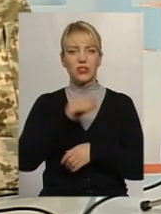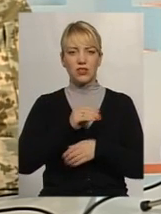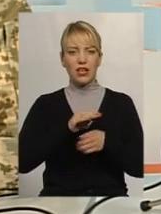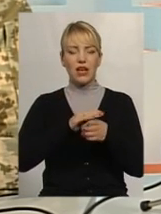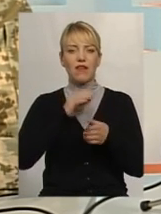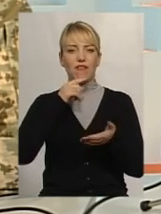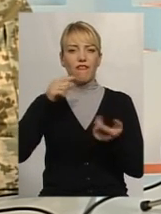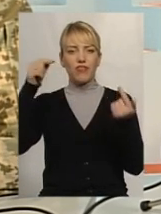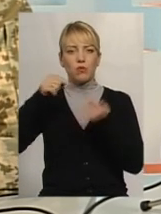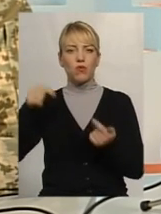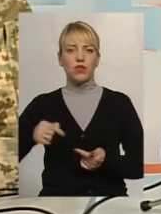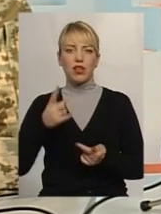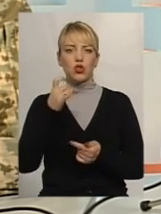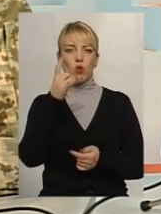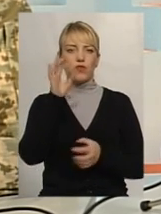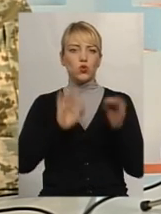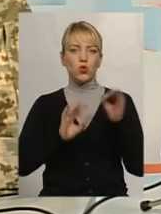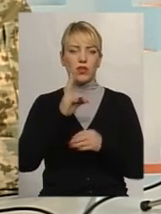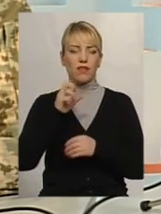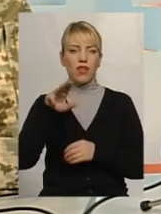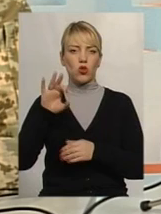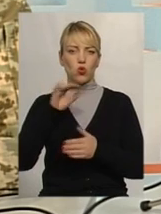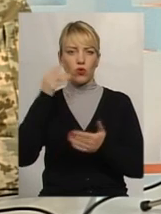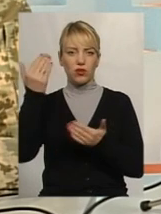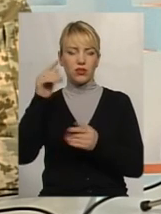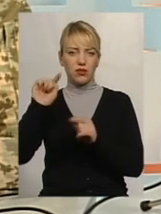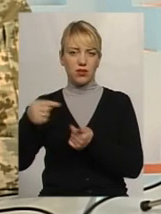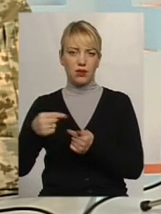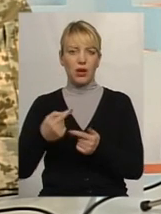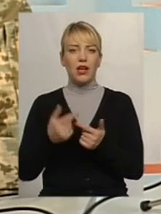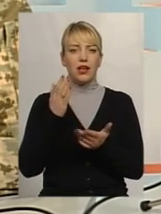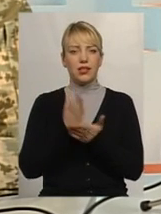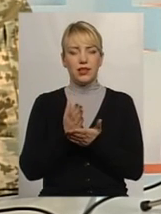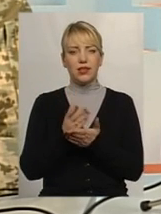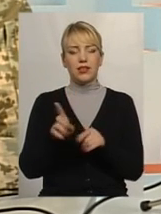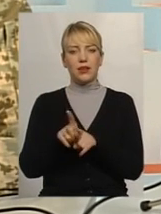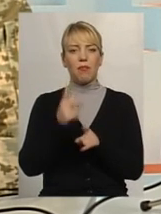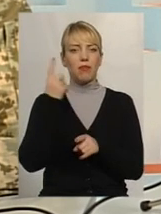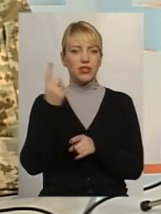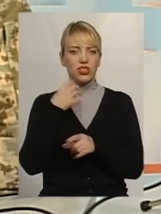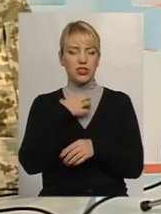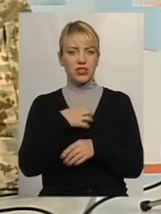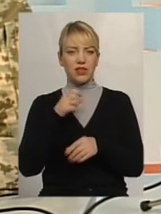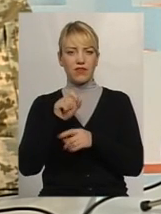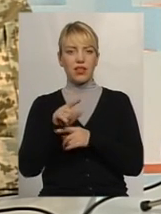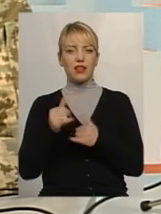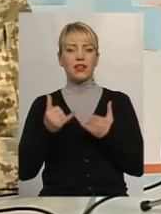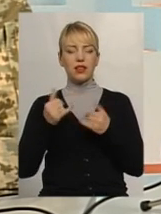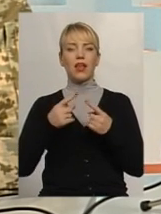стандартам. Тому що, в першу чергу, ставиться таке завдання для тих підрозділів, які